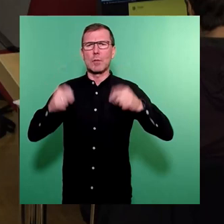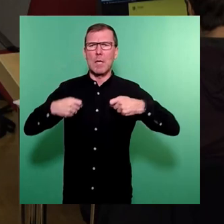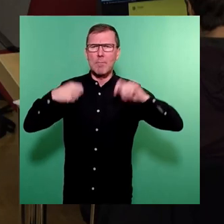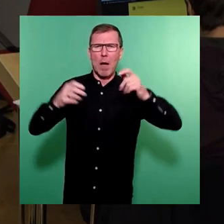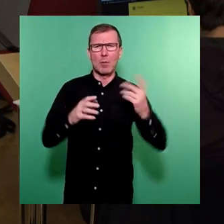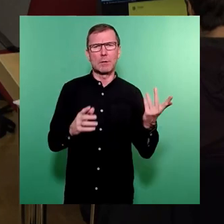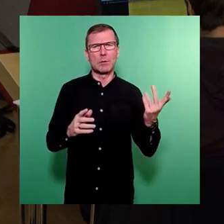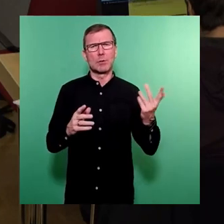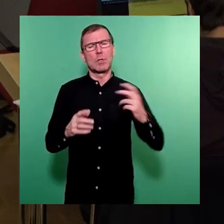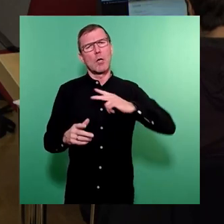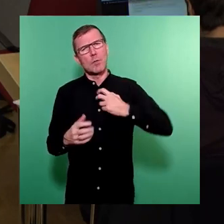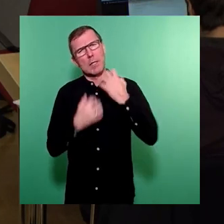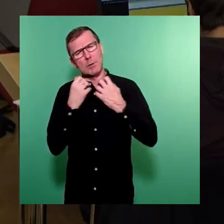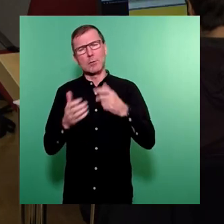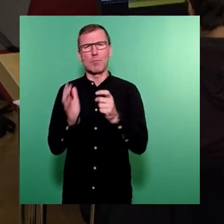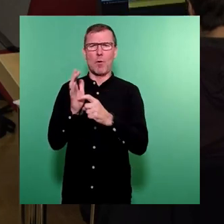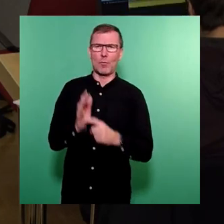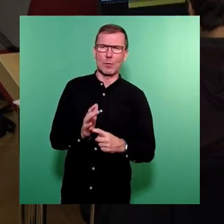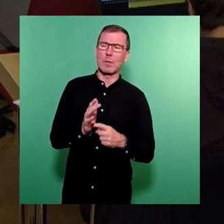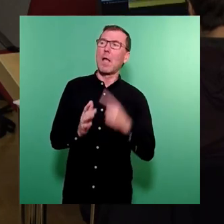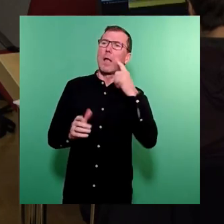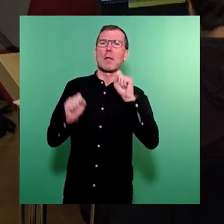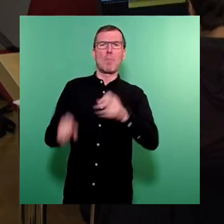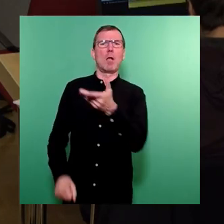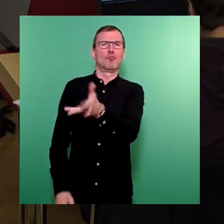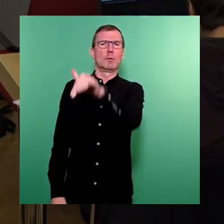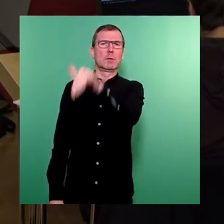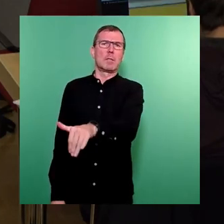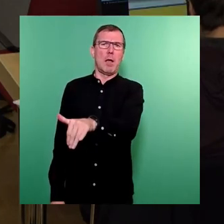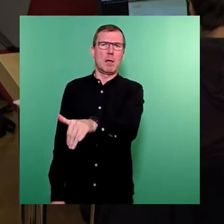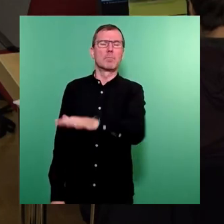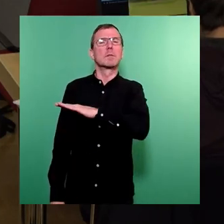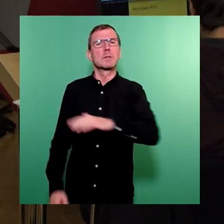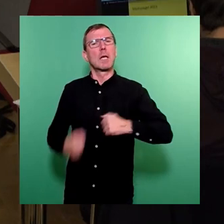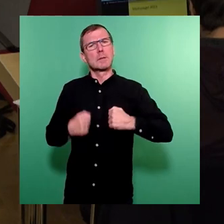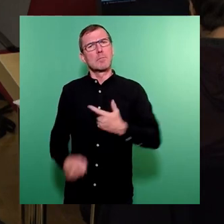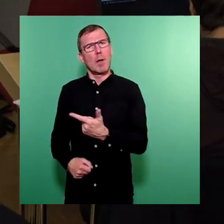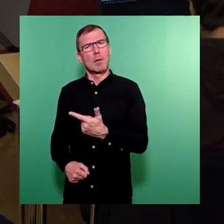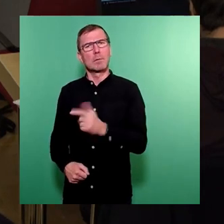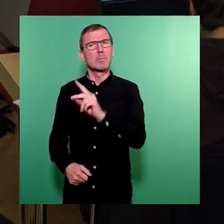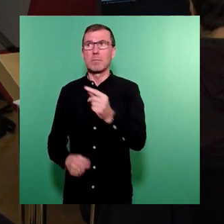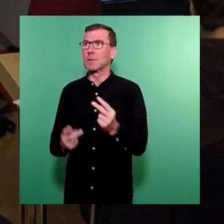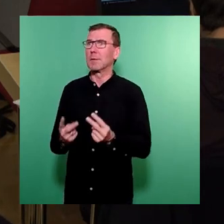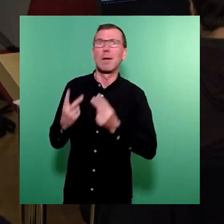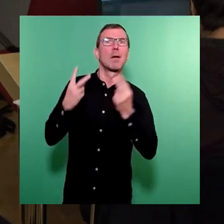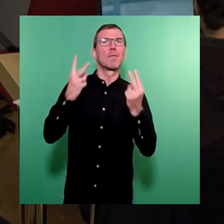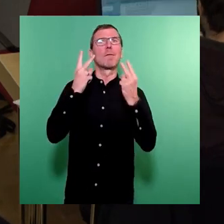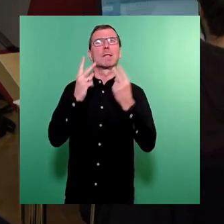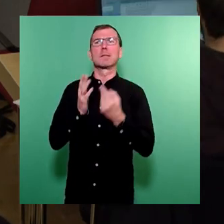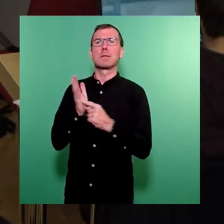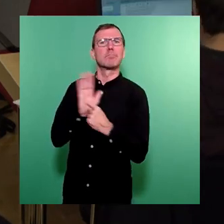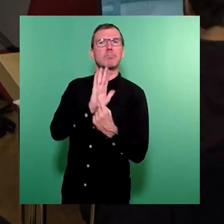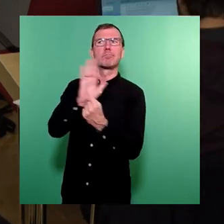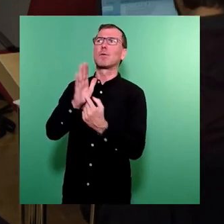sozialgeschichtlichen Gründen unter Denkmalschutz gestellt. Das Sachsenbad ist eines der bedeutendsten Zeugnisse der